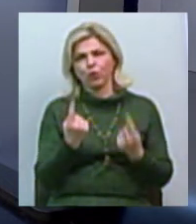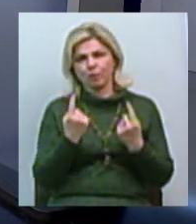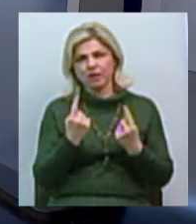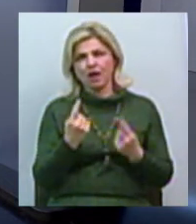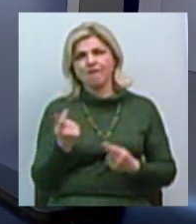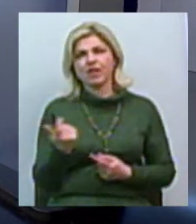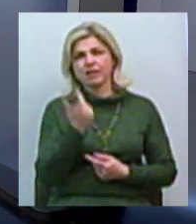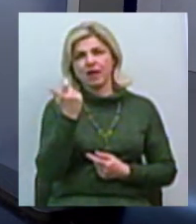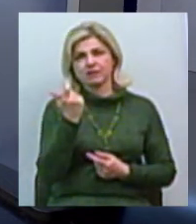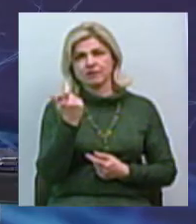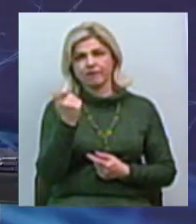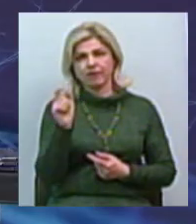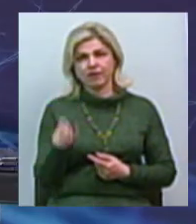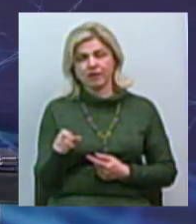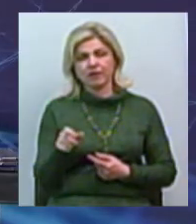владельців